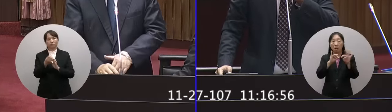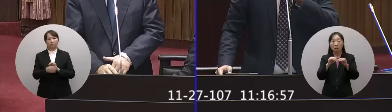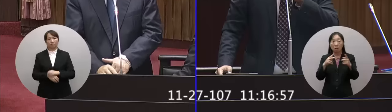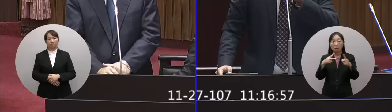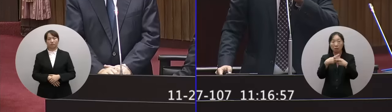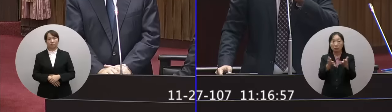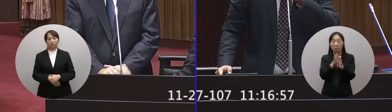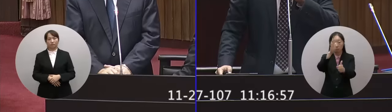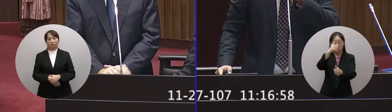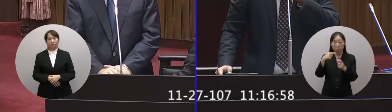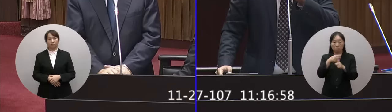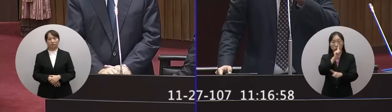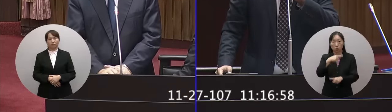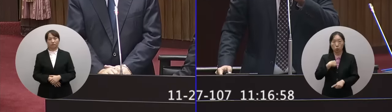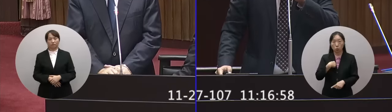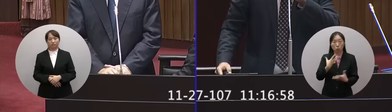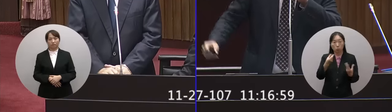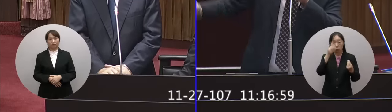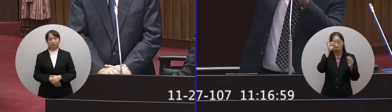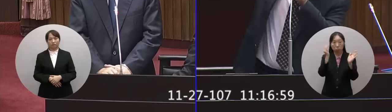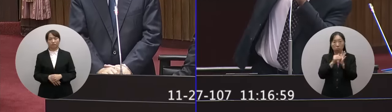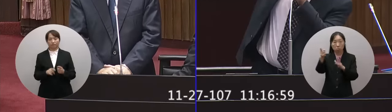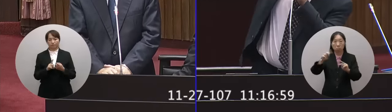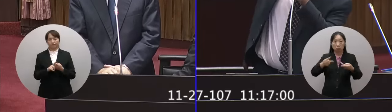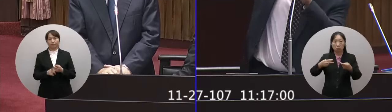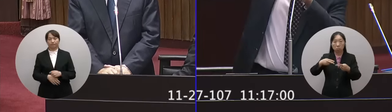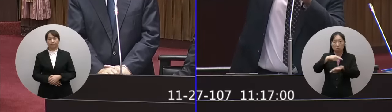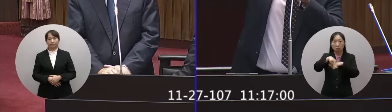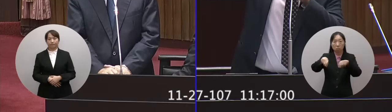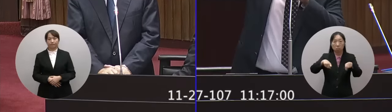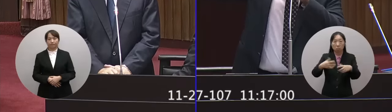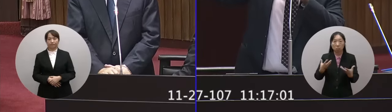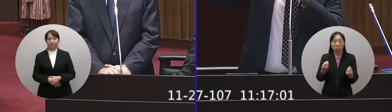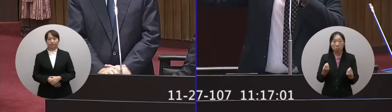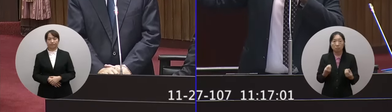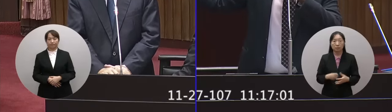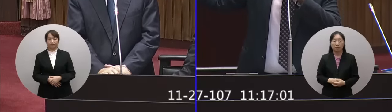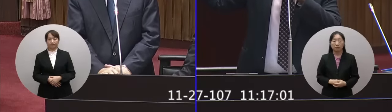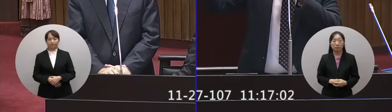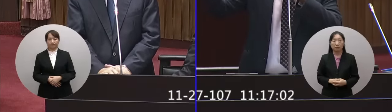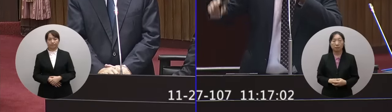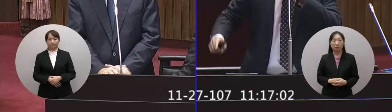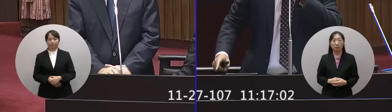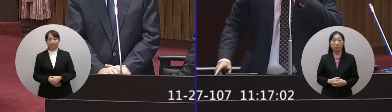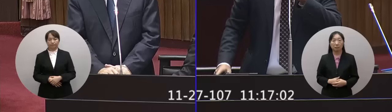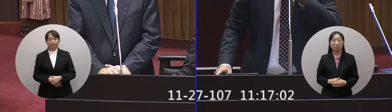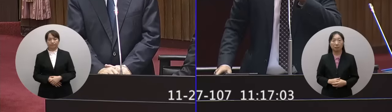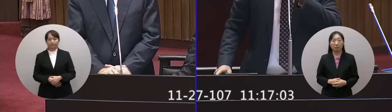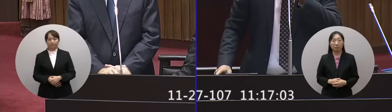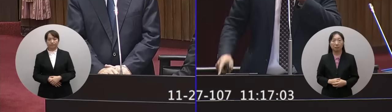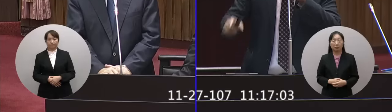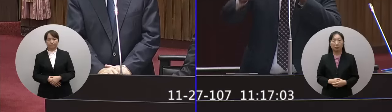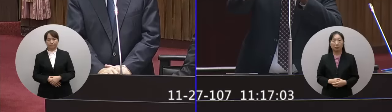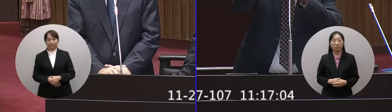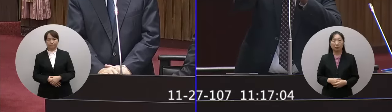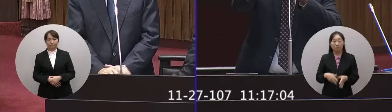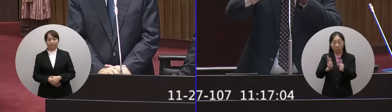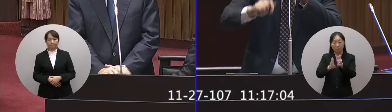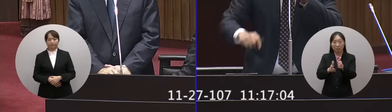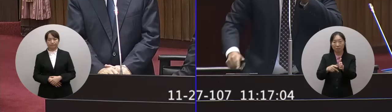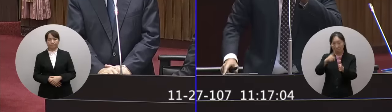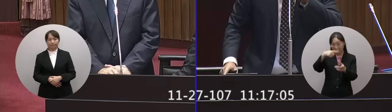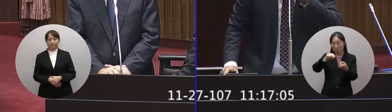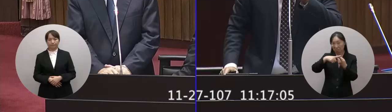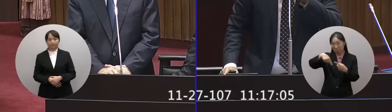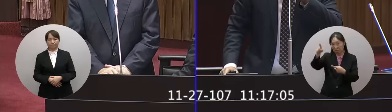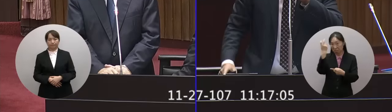組的召集人說沒有看到他改變的計畫來我給吳政偉看一下吳政偉你可能回去要再查一下齁台鐵還隱瞞